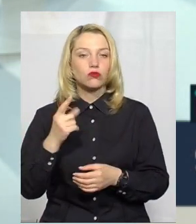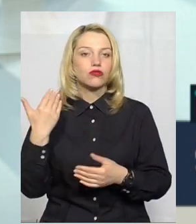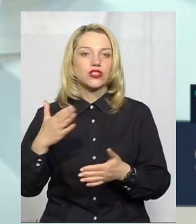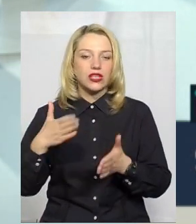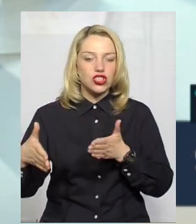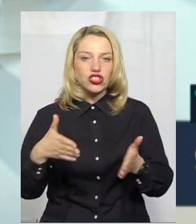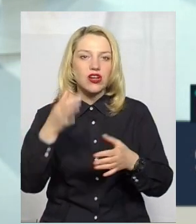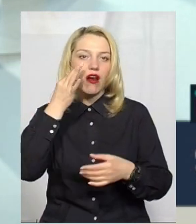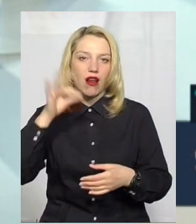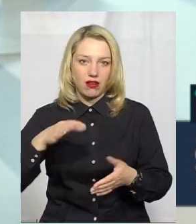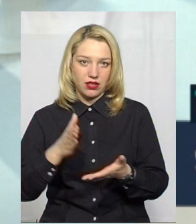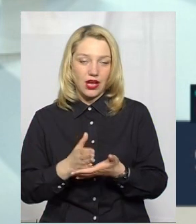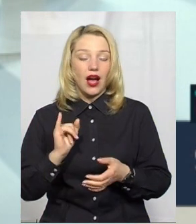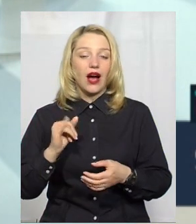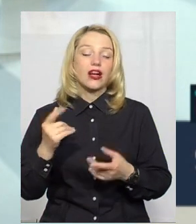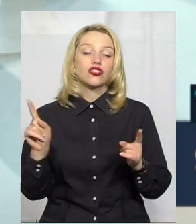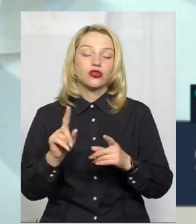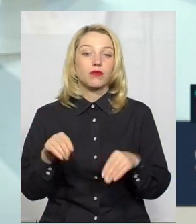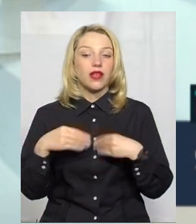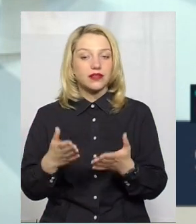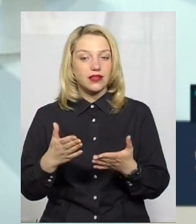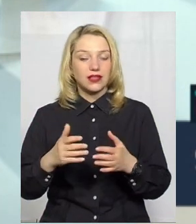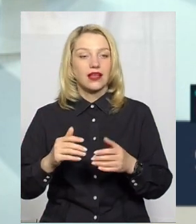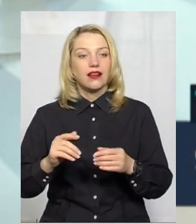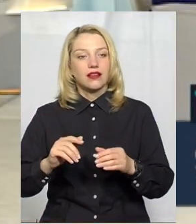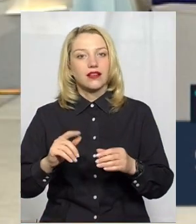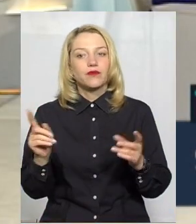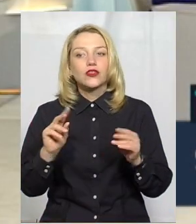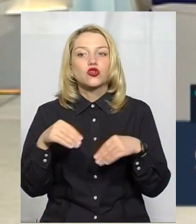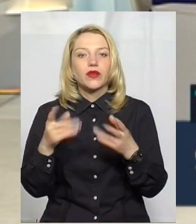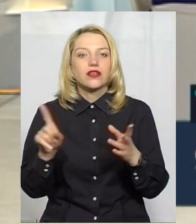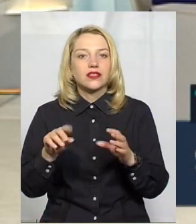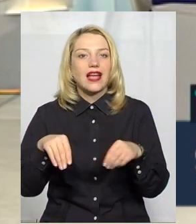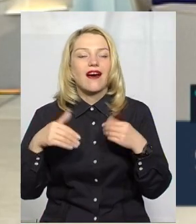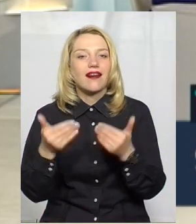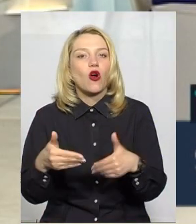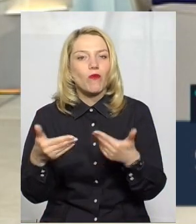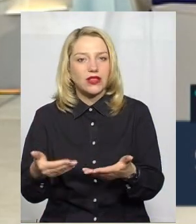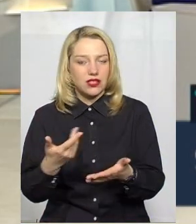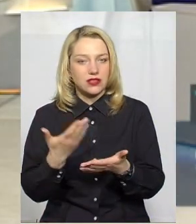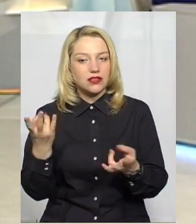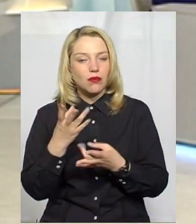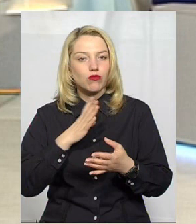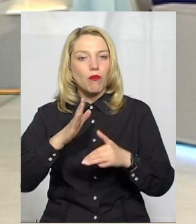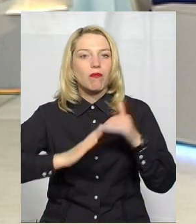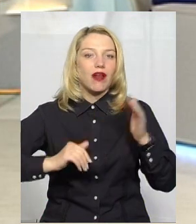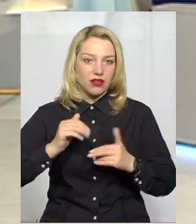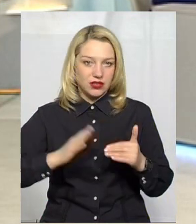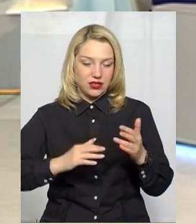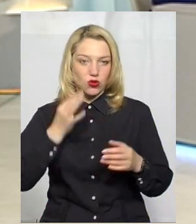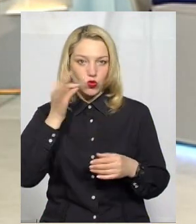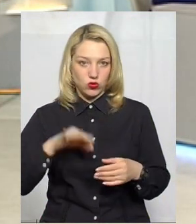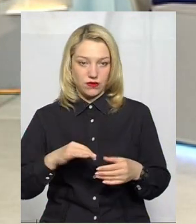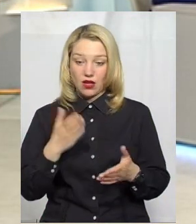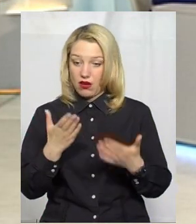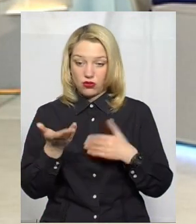цей шлях. А щоб їх надати ці рекомендації, треба ж було якийсь мати практичний досвід. А якщо у нас